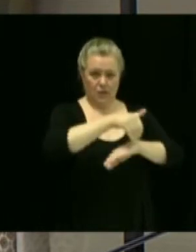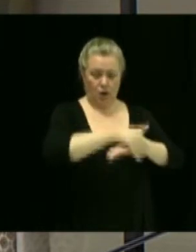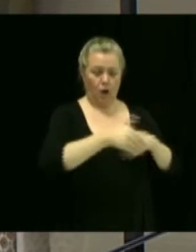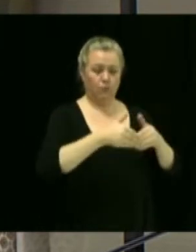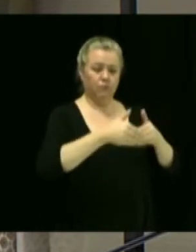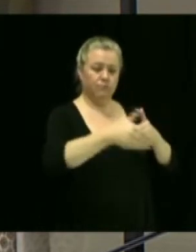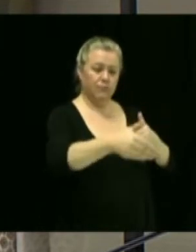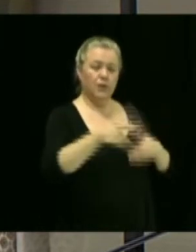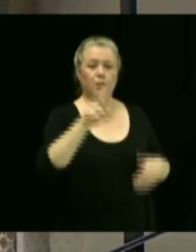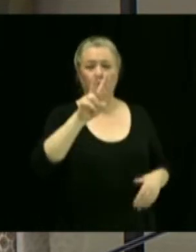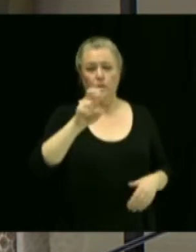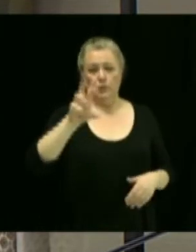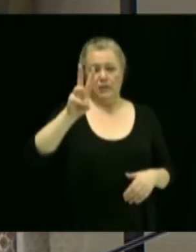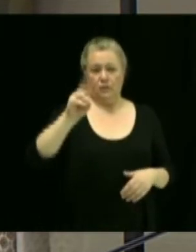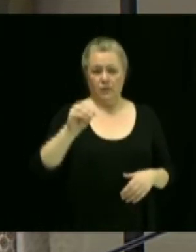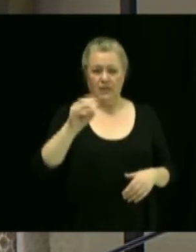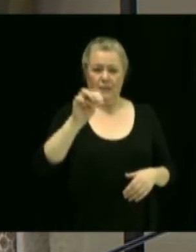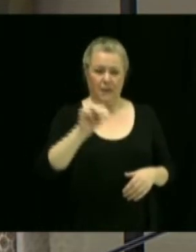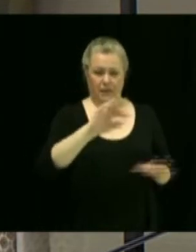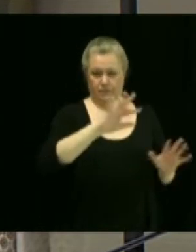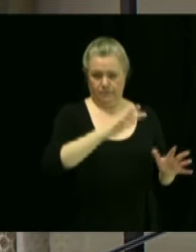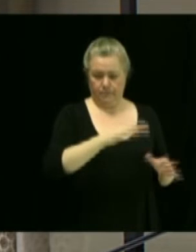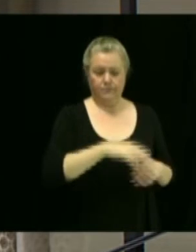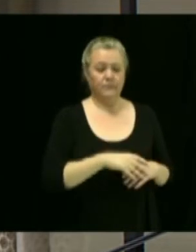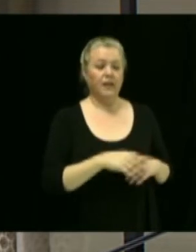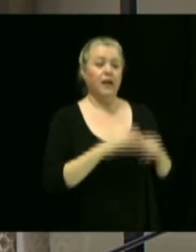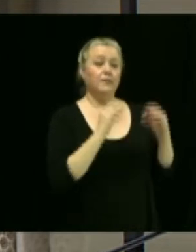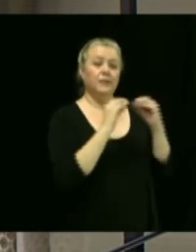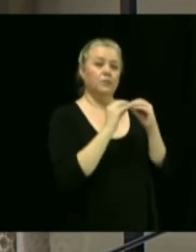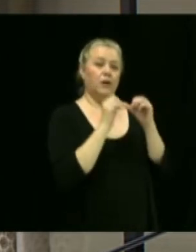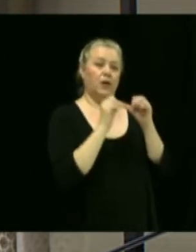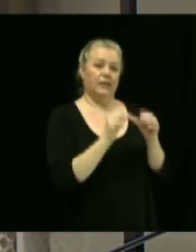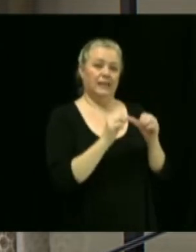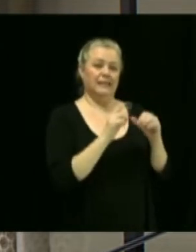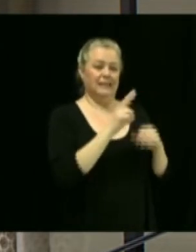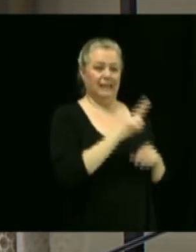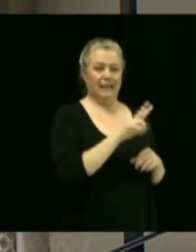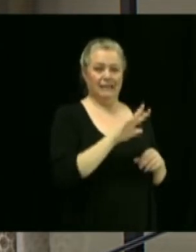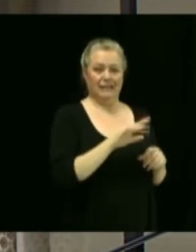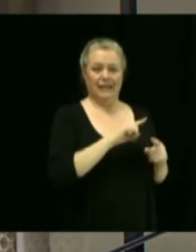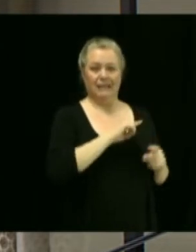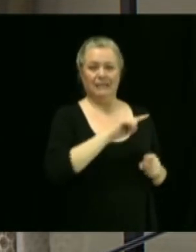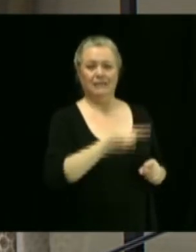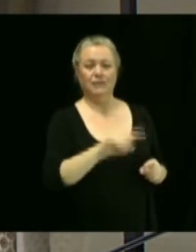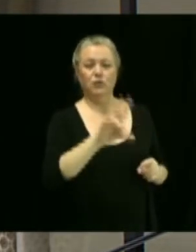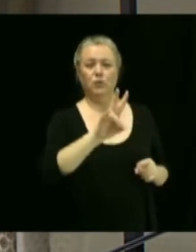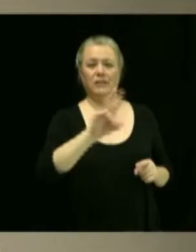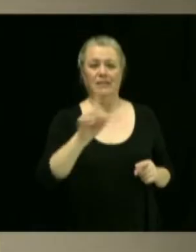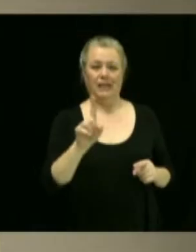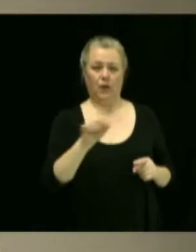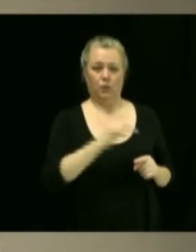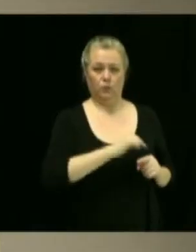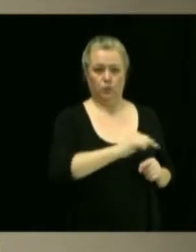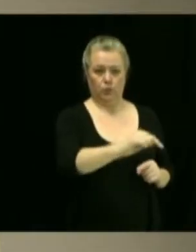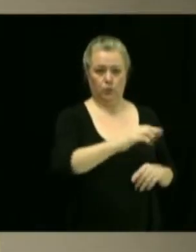260 m et ce sont les numéros 35 et 71 rue La Rivière-Ouest.